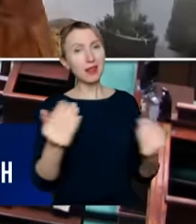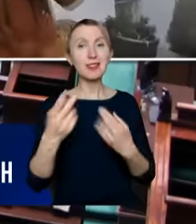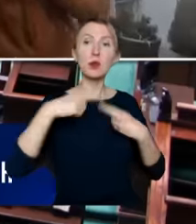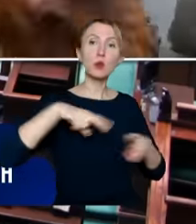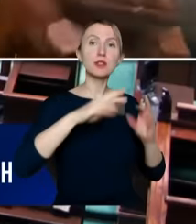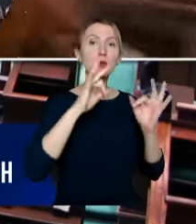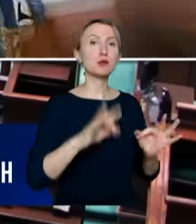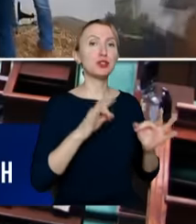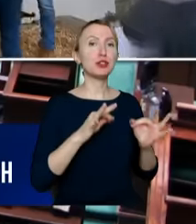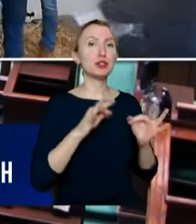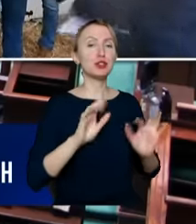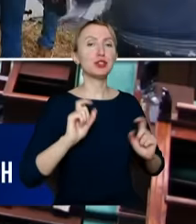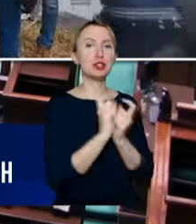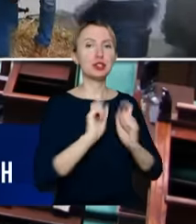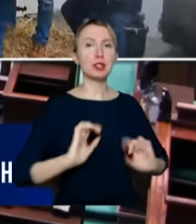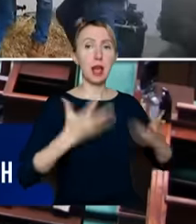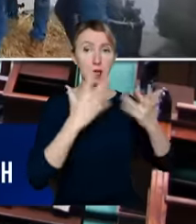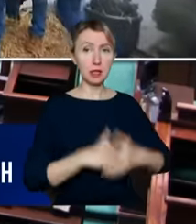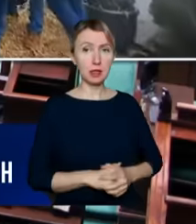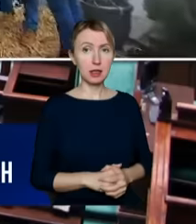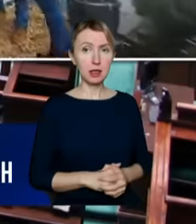dzisiejszym proteście